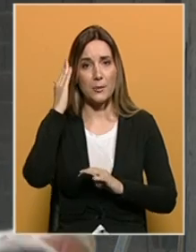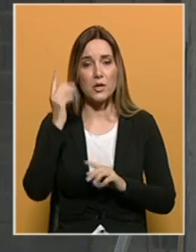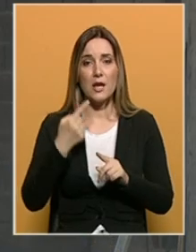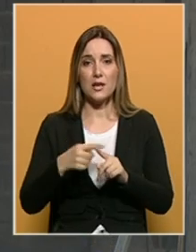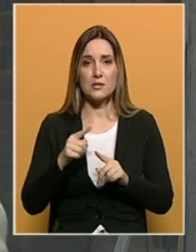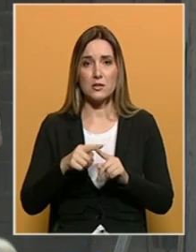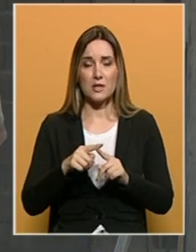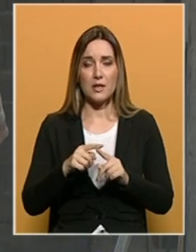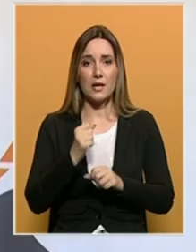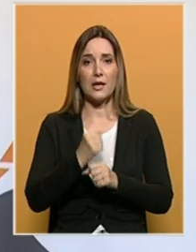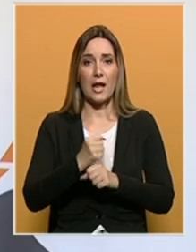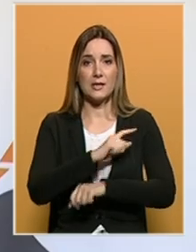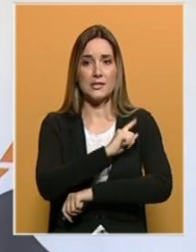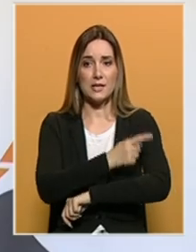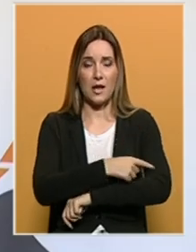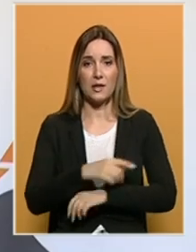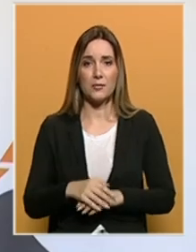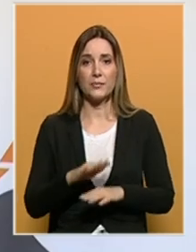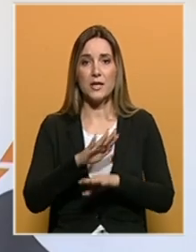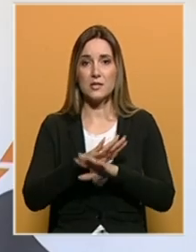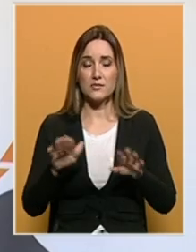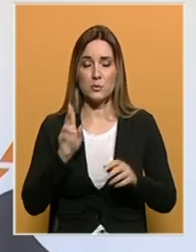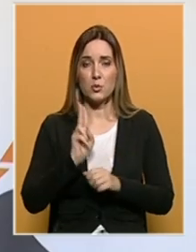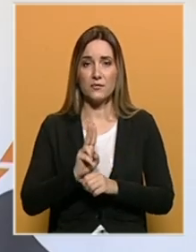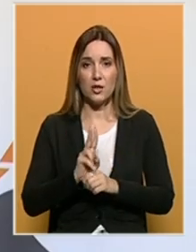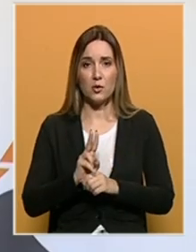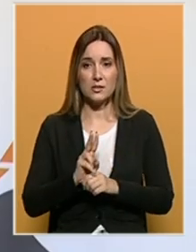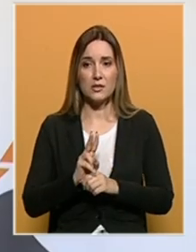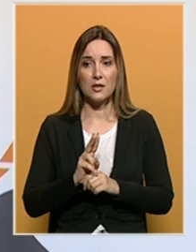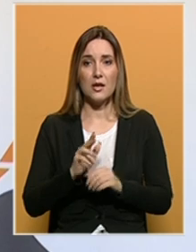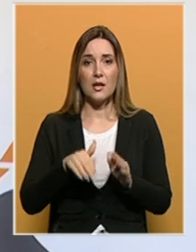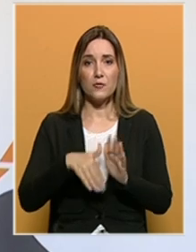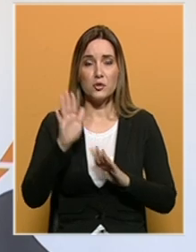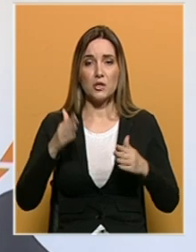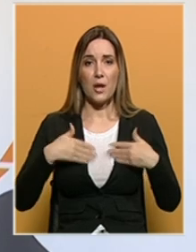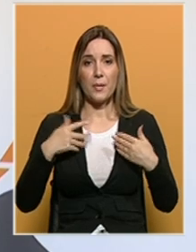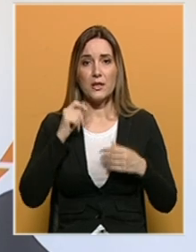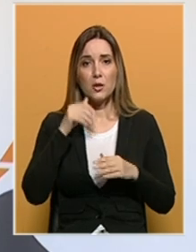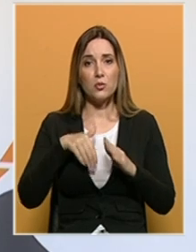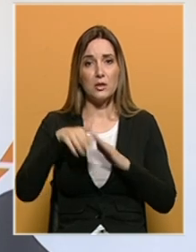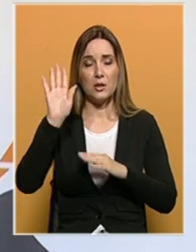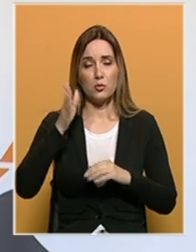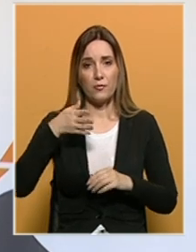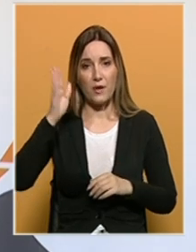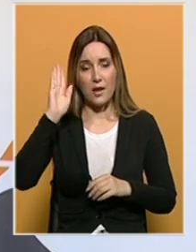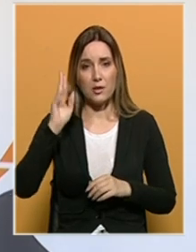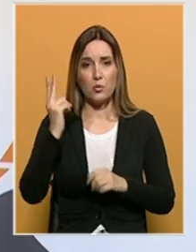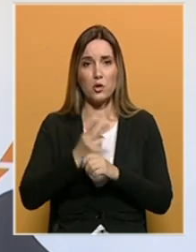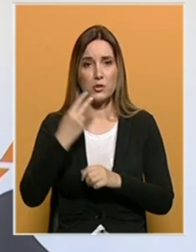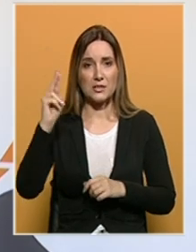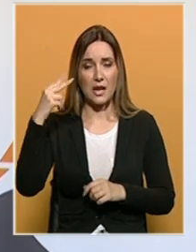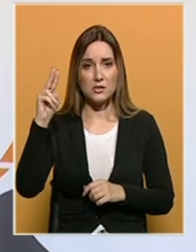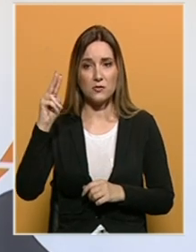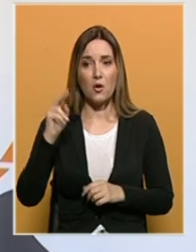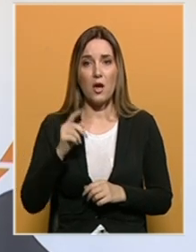nedostatak radne snage. Svi smo svjedoci da sve više mlađih ljudi odlazi vani u inostranstvo, da